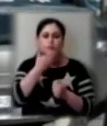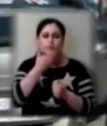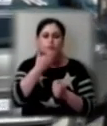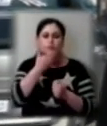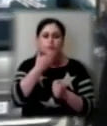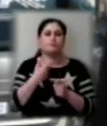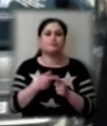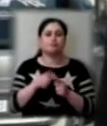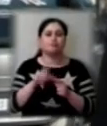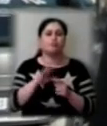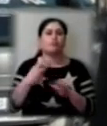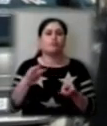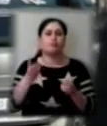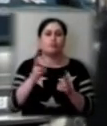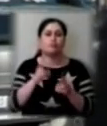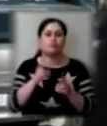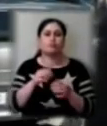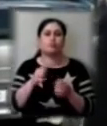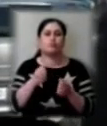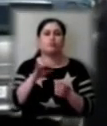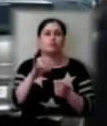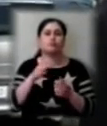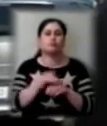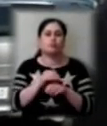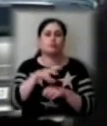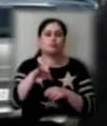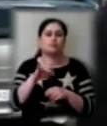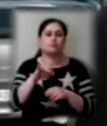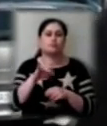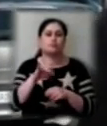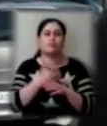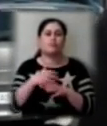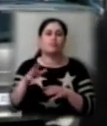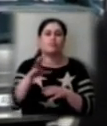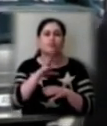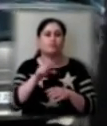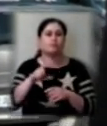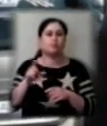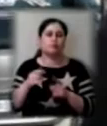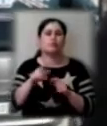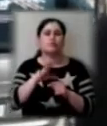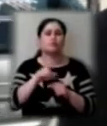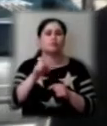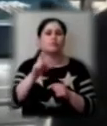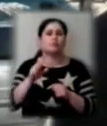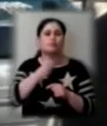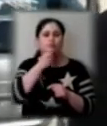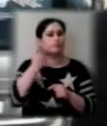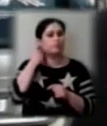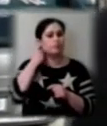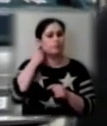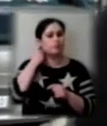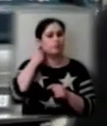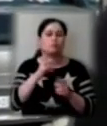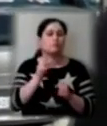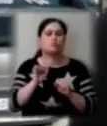долучатися до руху «Добра справа». Тобто допомагати іншим, особливо людям похилого віку, які зараз найбільш не захищені, допомагати,